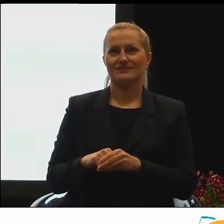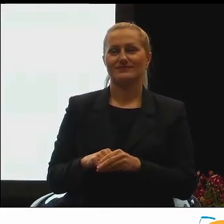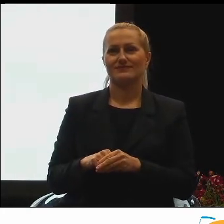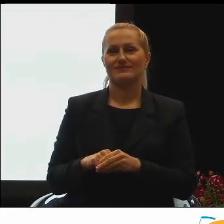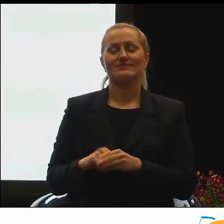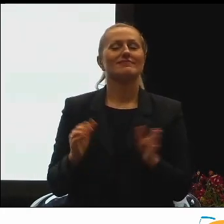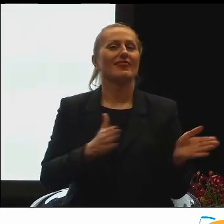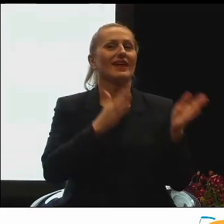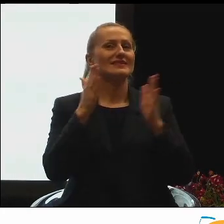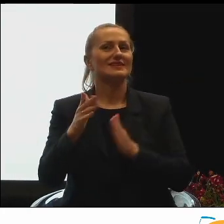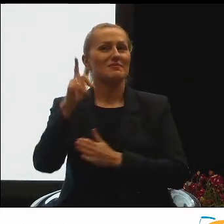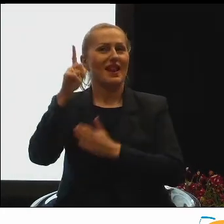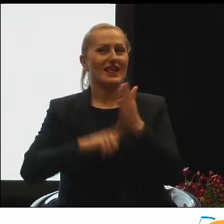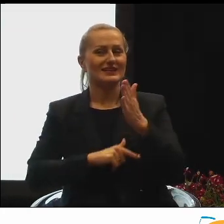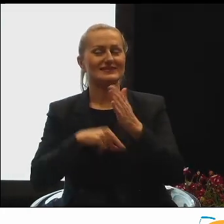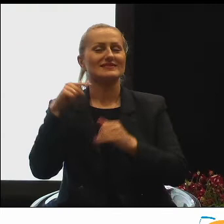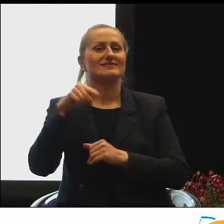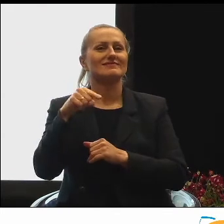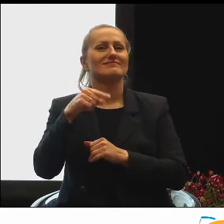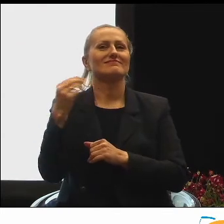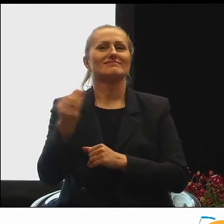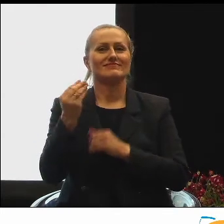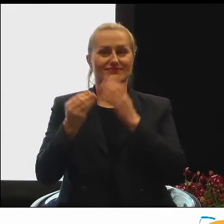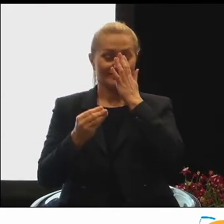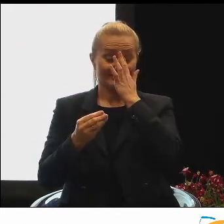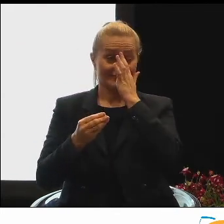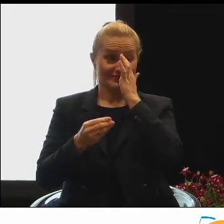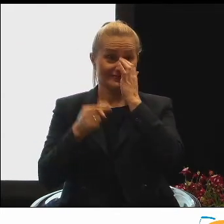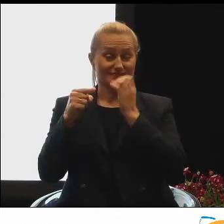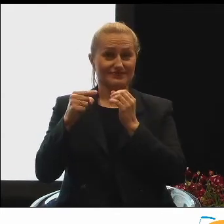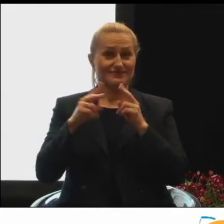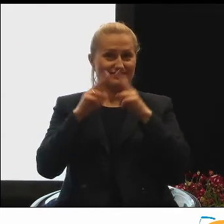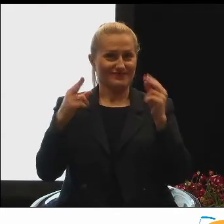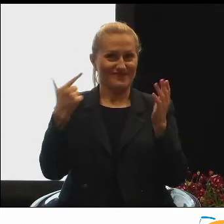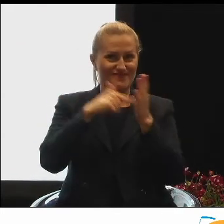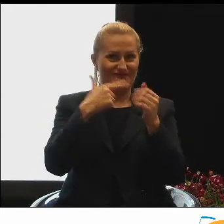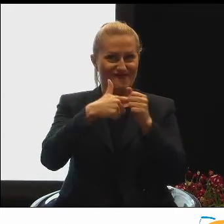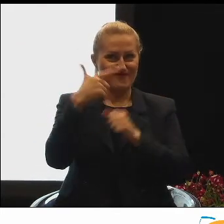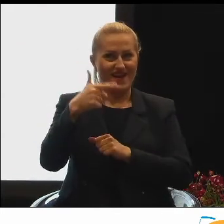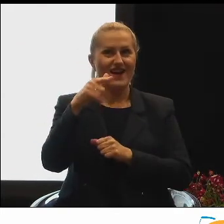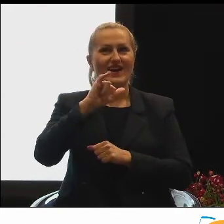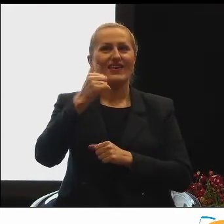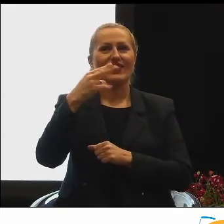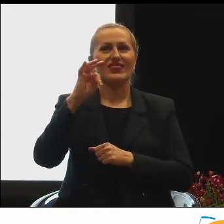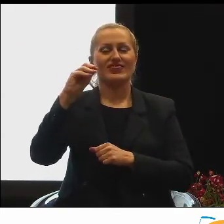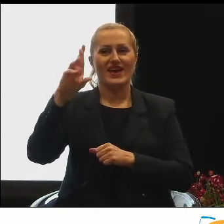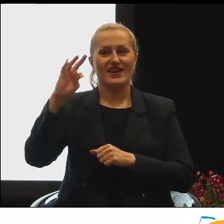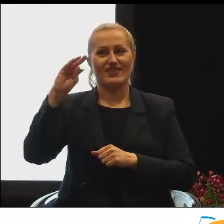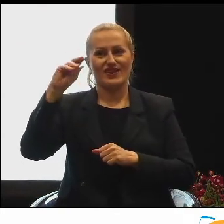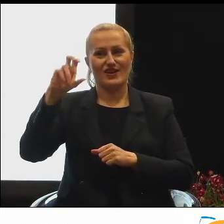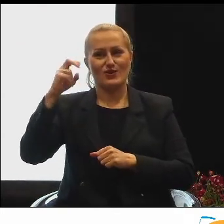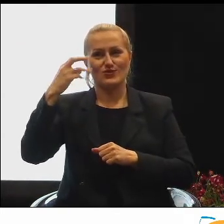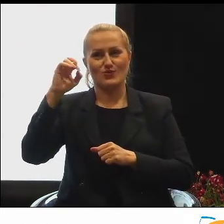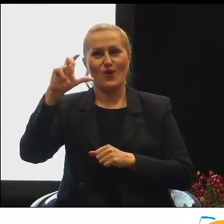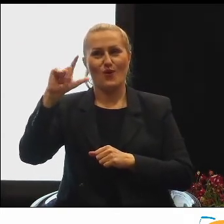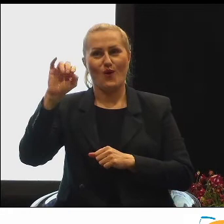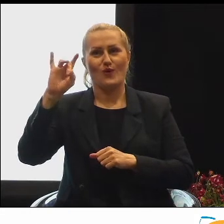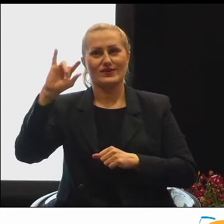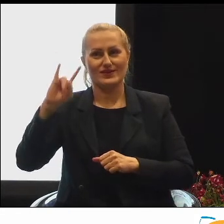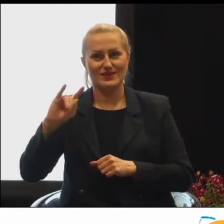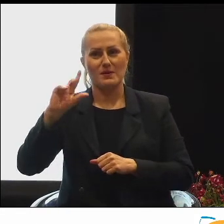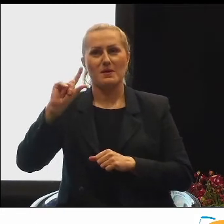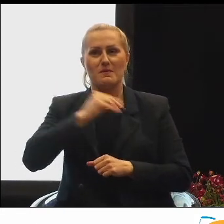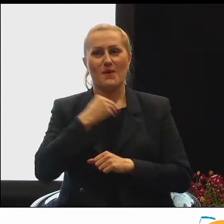I dalej na liście diversity in check w edycji 2022 znajduje się Intertechnology Poland. Tak więc